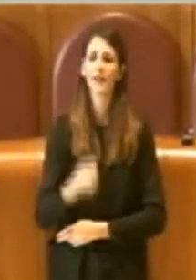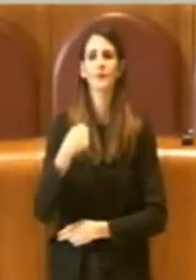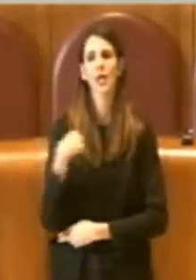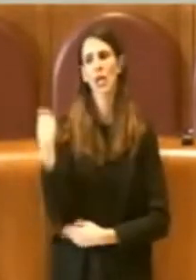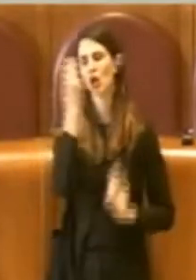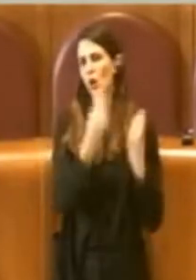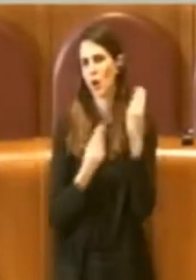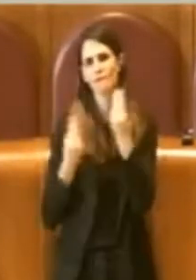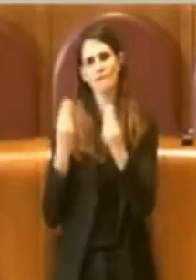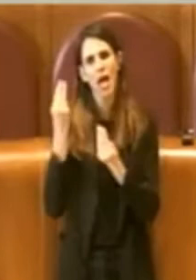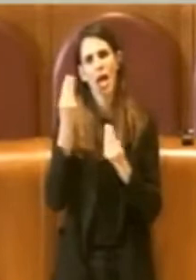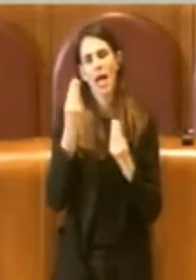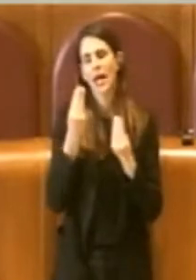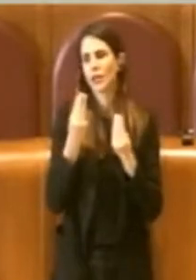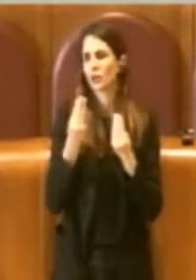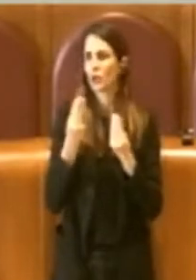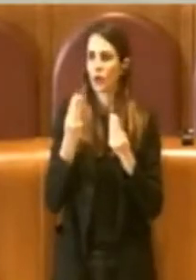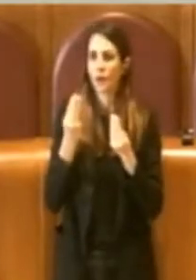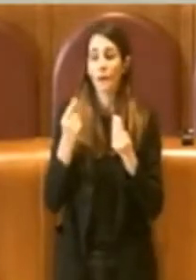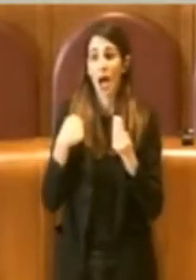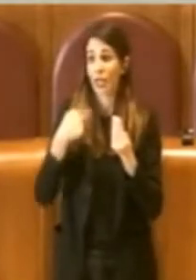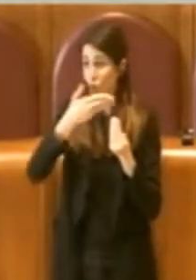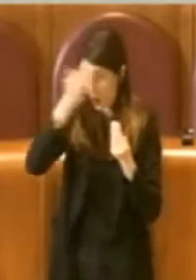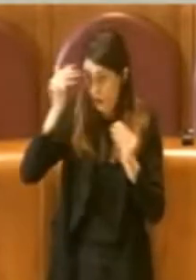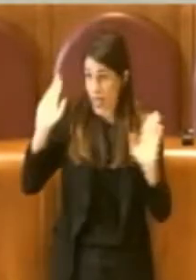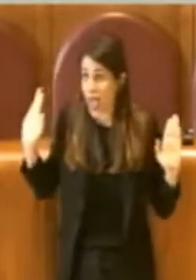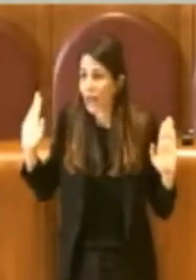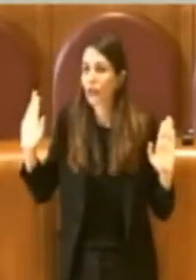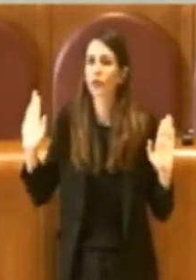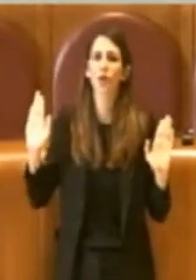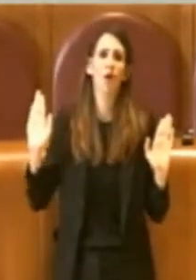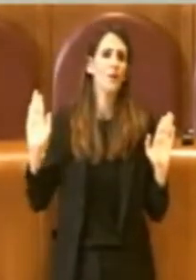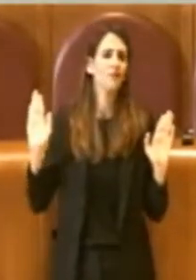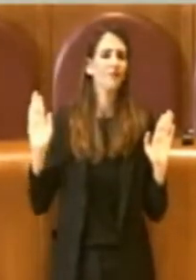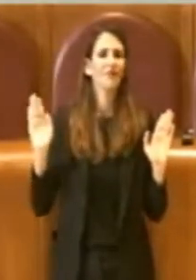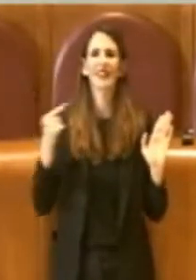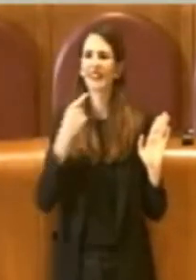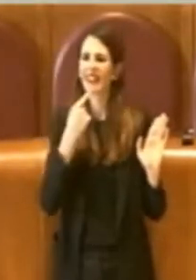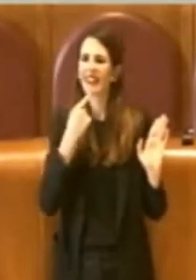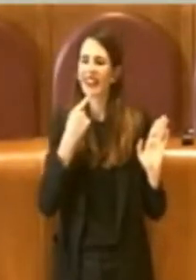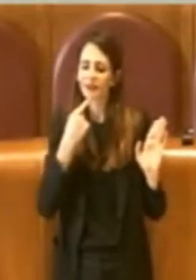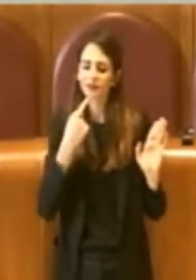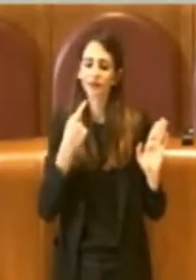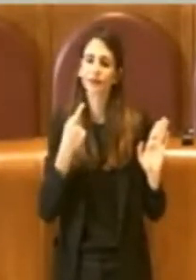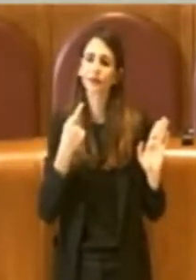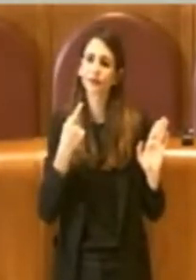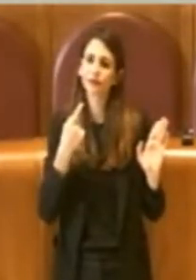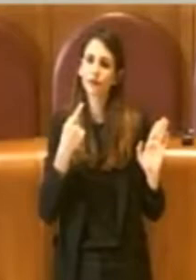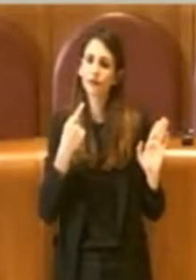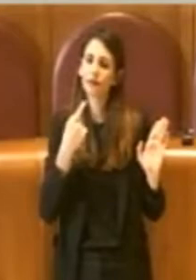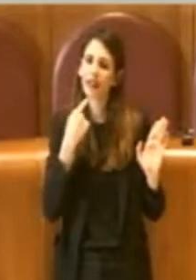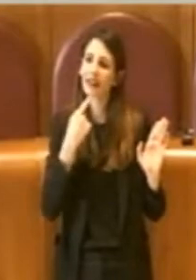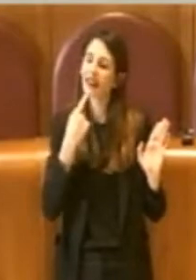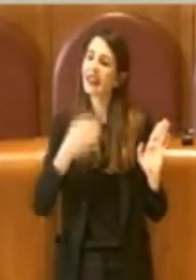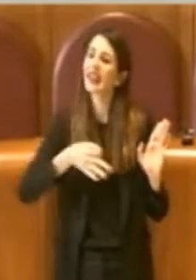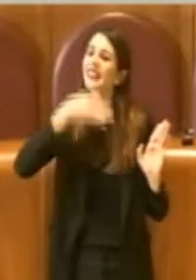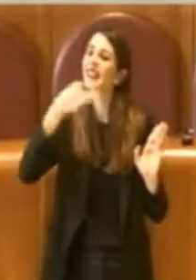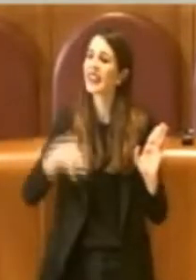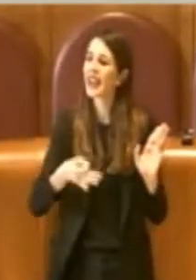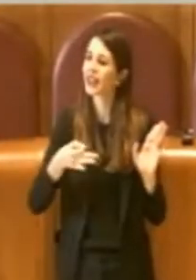sinceramente imbarazzanti le speculazioni di chi fa dichiarazioni